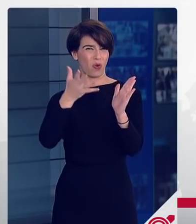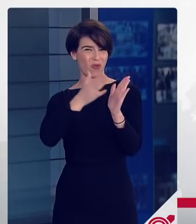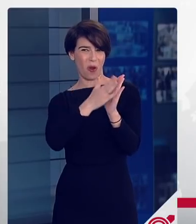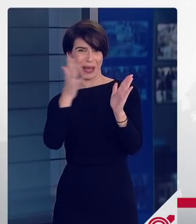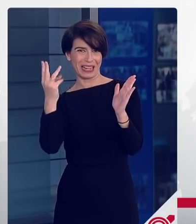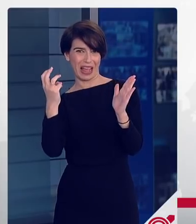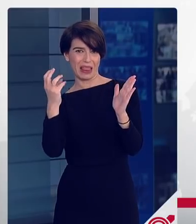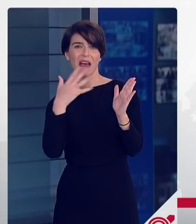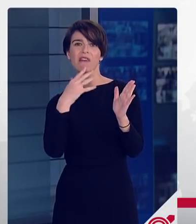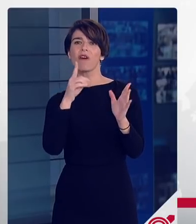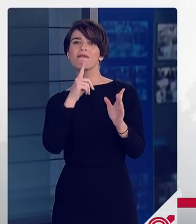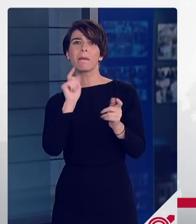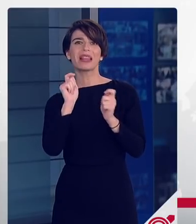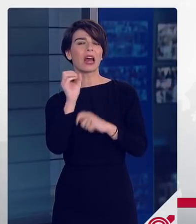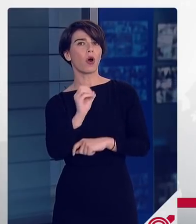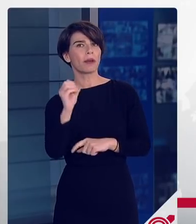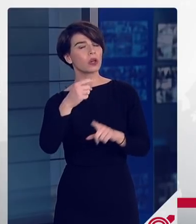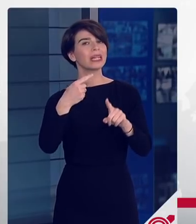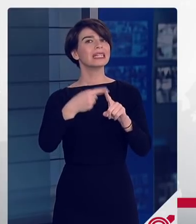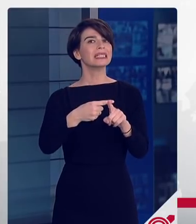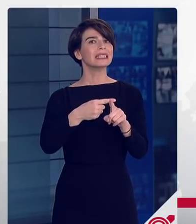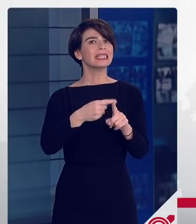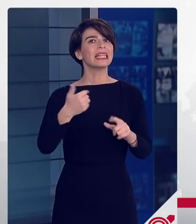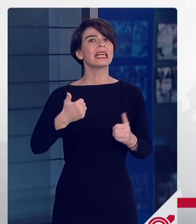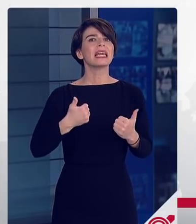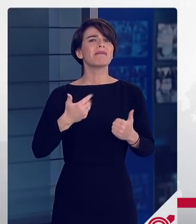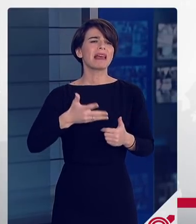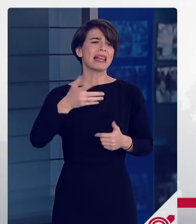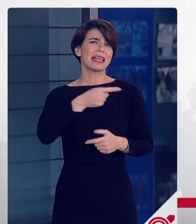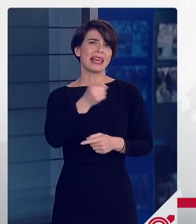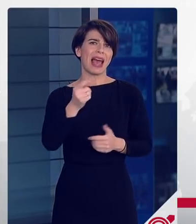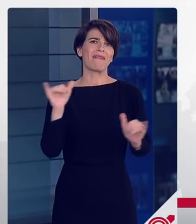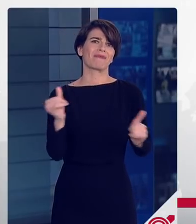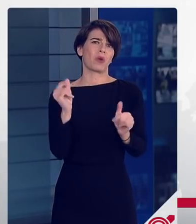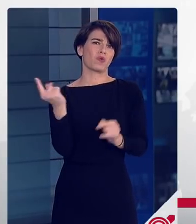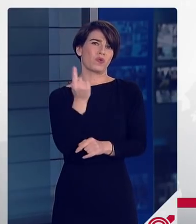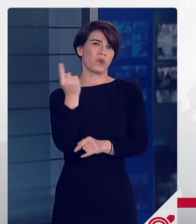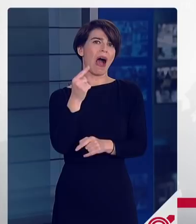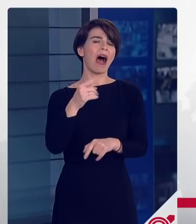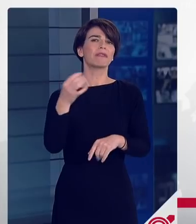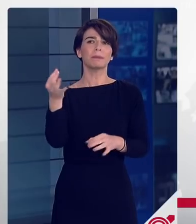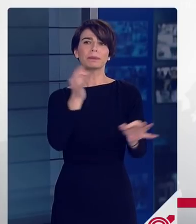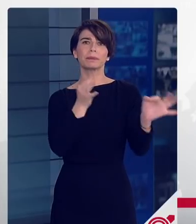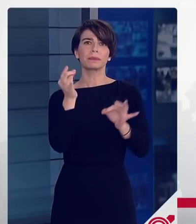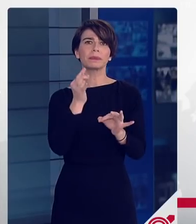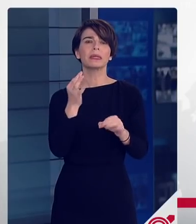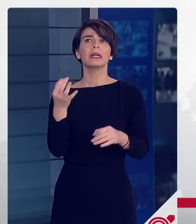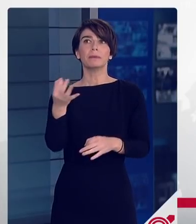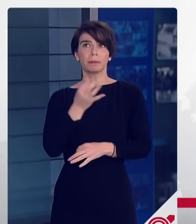της ιδιαιτερότητας μετάλλαξη όμικρων αλλά και λόγω των ηλικιακών τους κριτηρίων κατά βάση νοσούν ή νοσούν